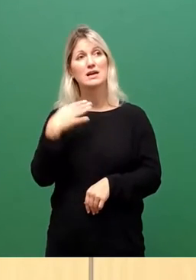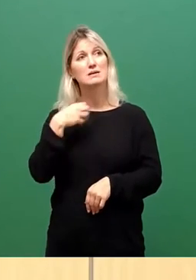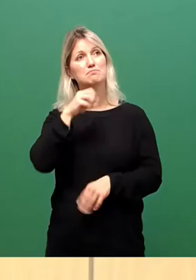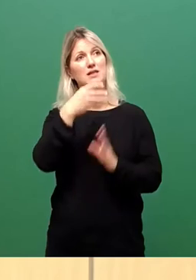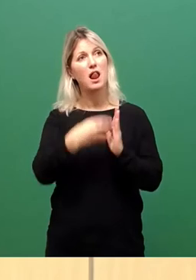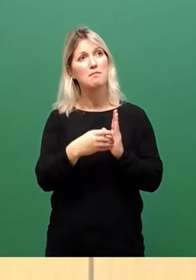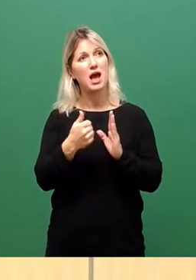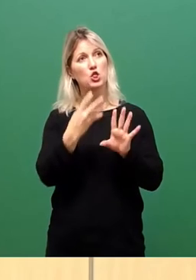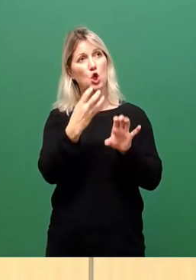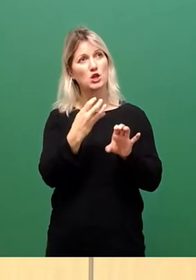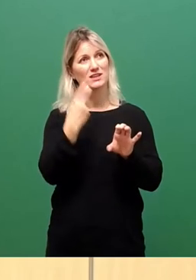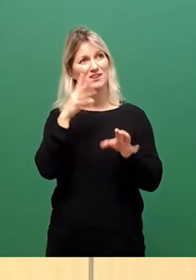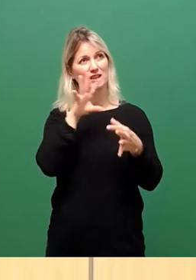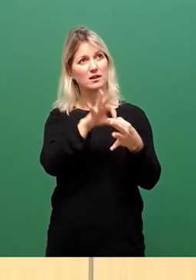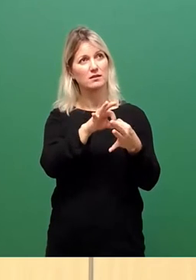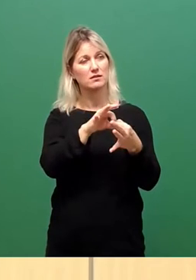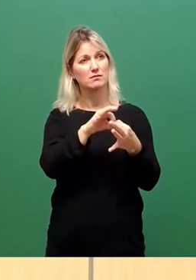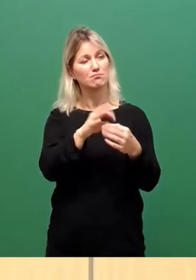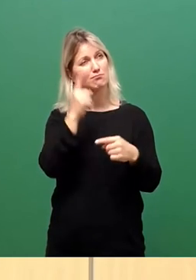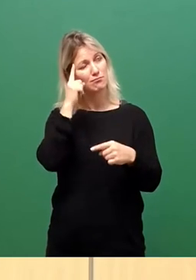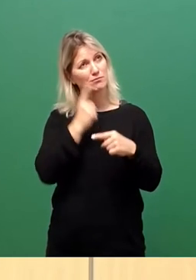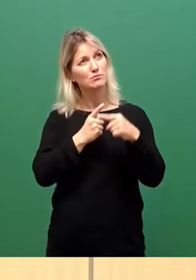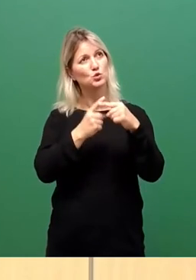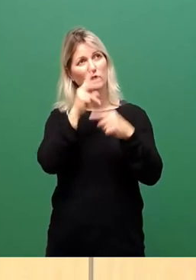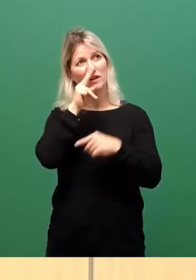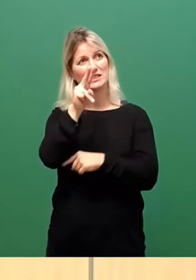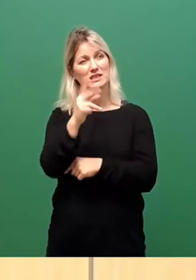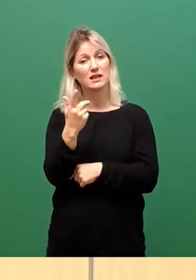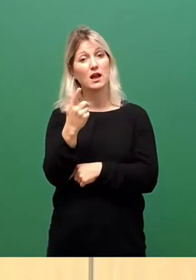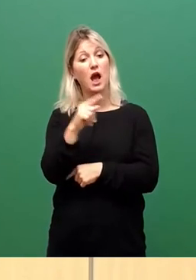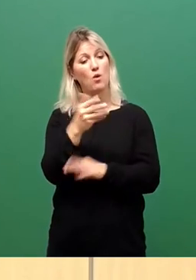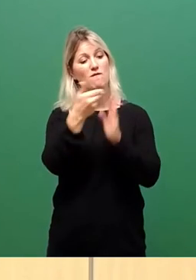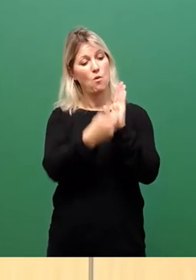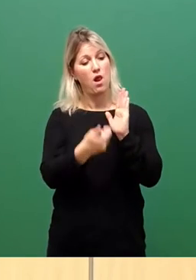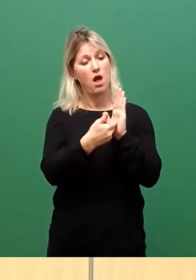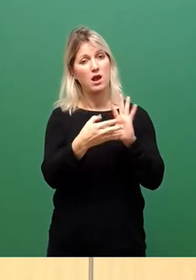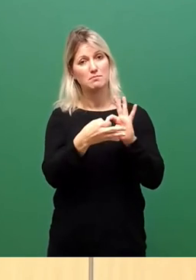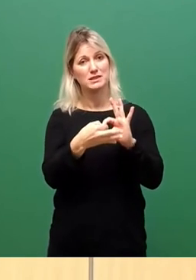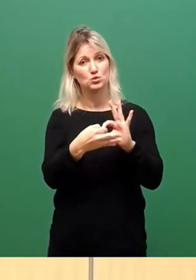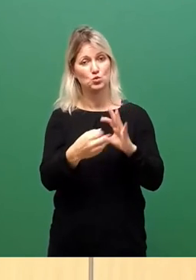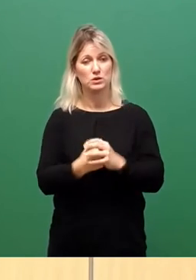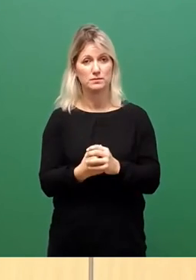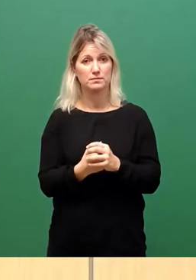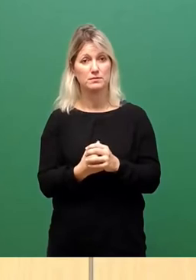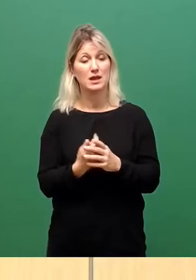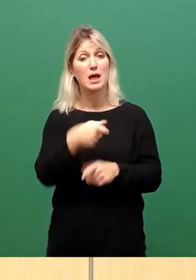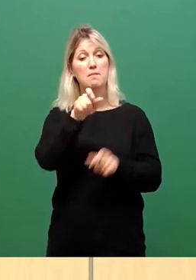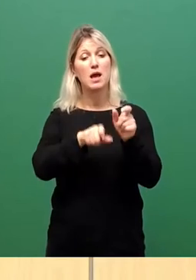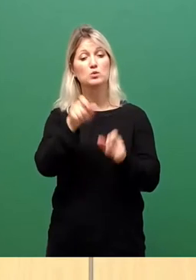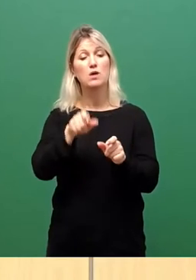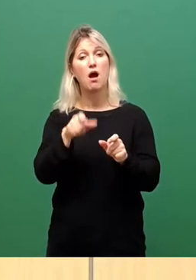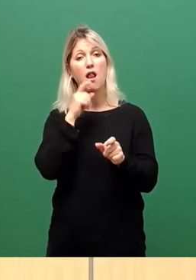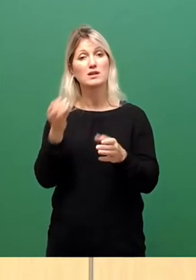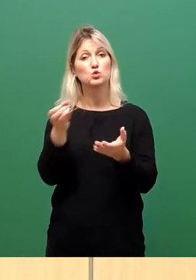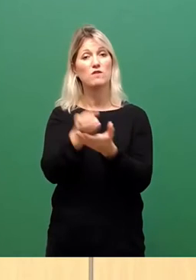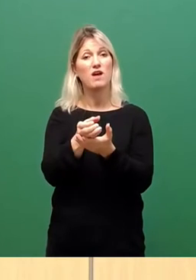Und mit Zuversicht hat auch die vorliegende Vorlage zu tun, denn Personalzuwachs für das unterbesetzte und